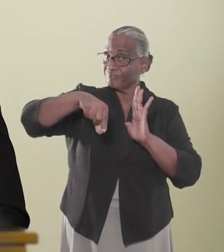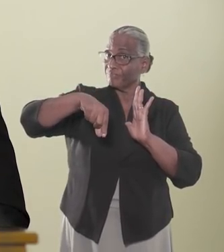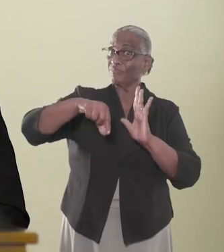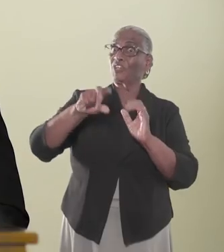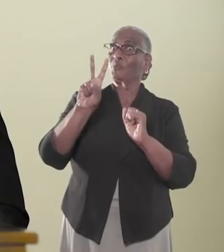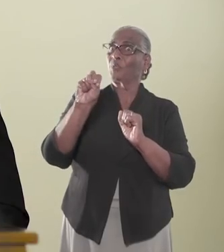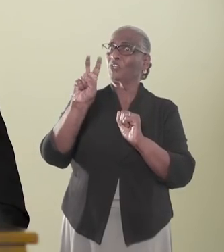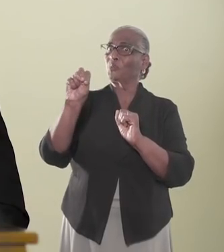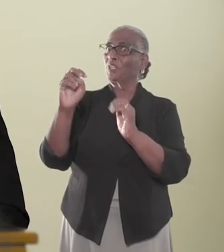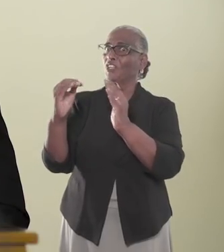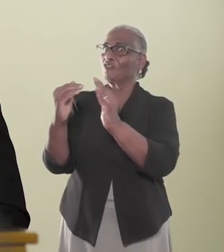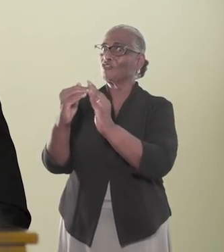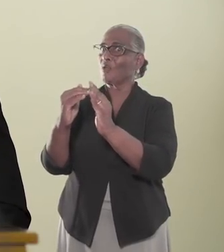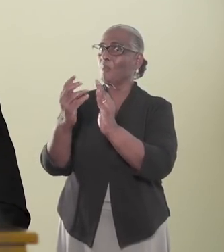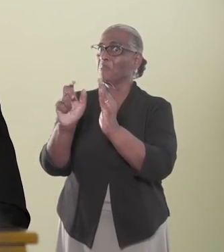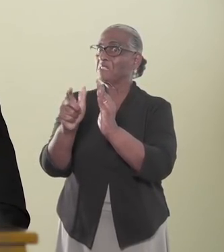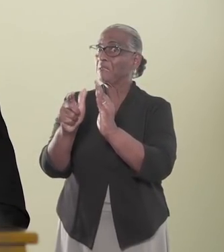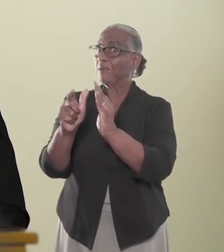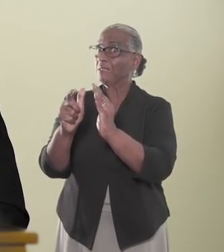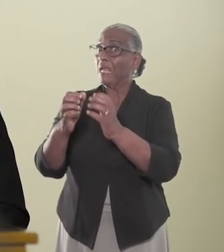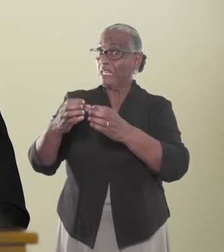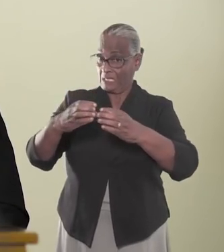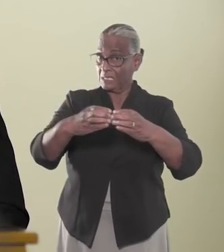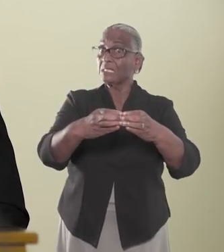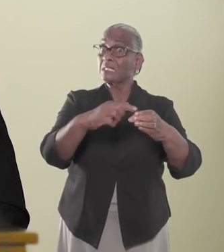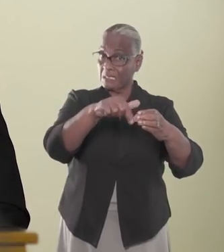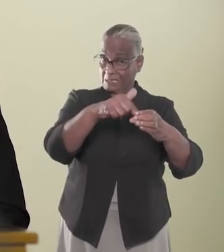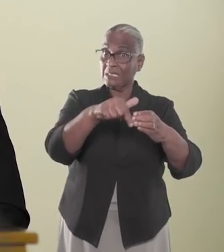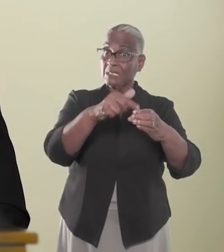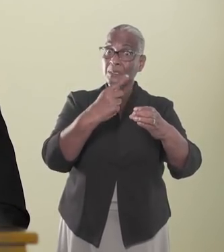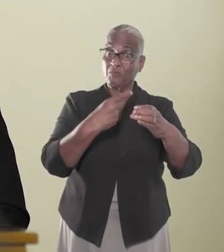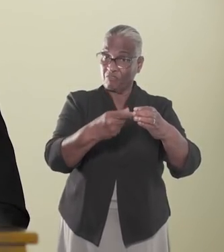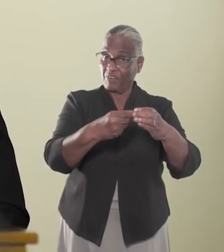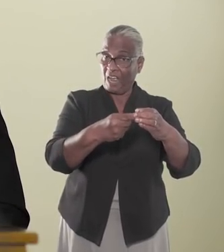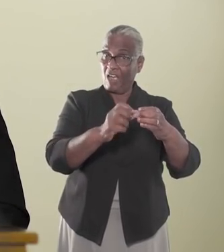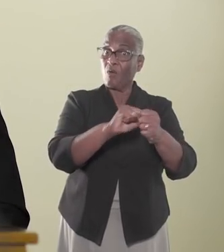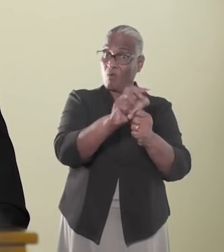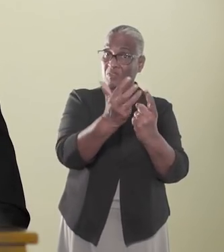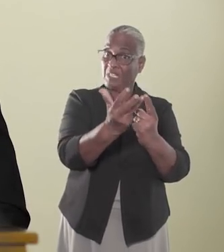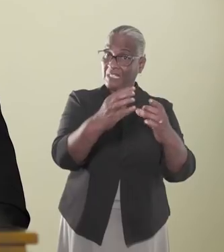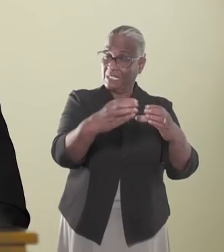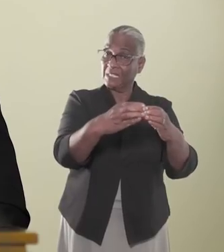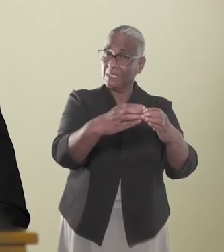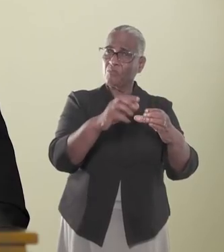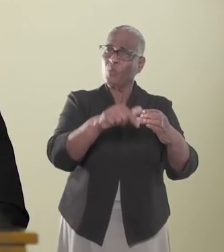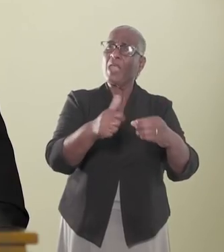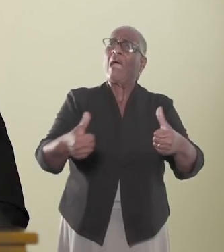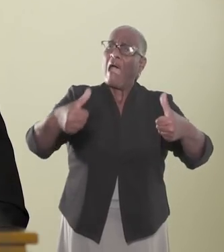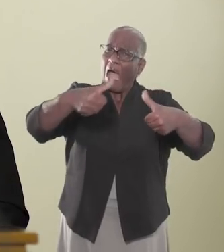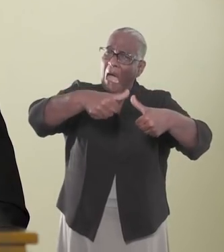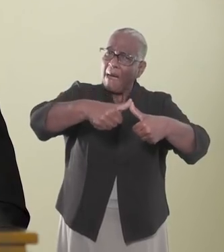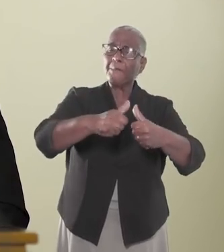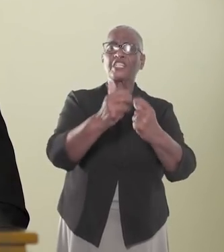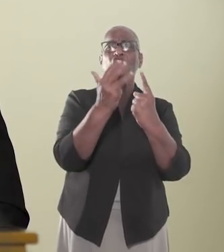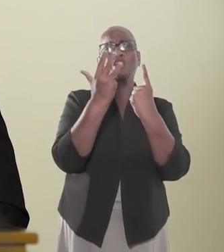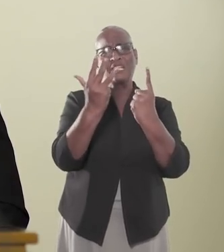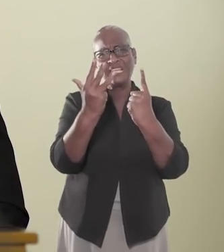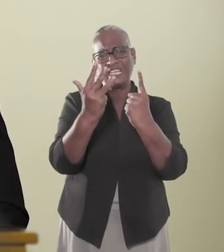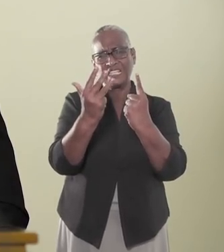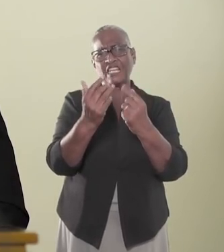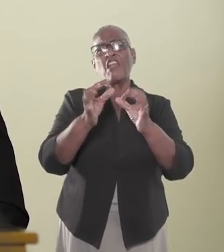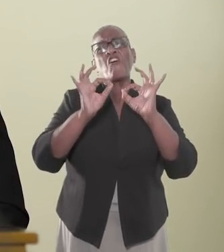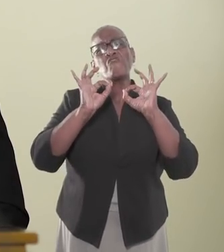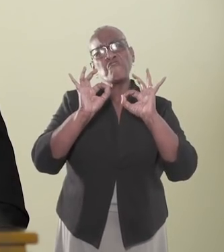van 2020 en het Outbreak Management Team beveelt dringend aan dat we op aangepaste COVID